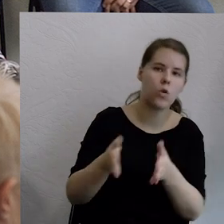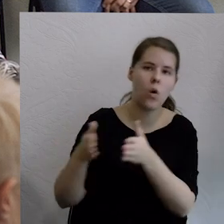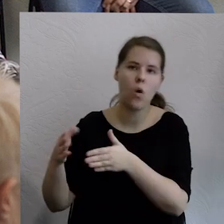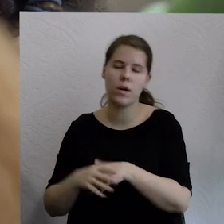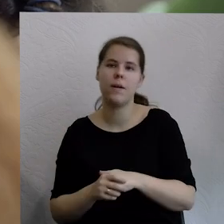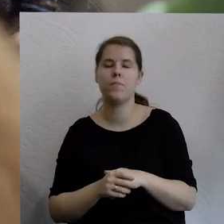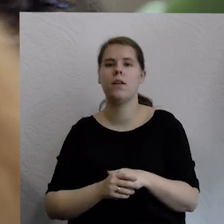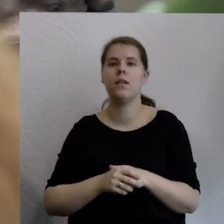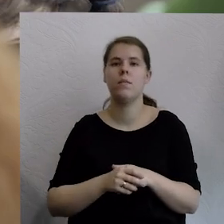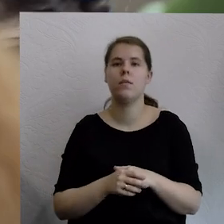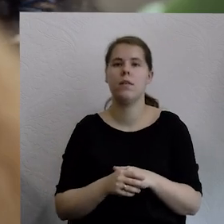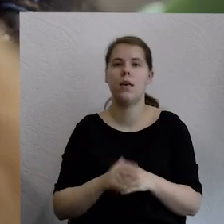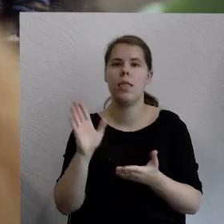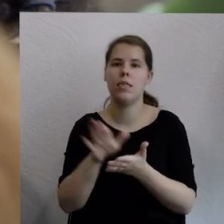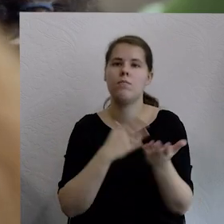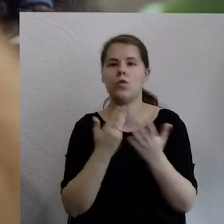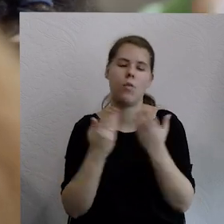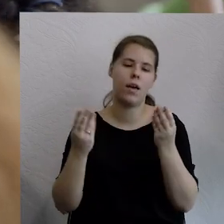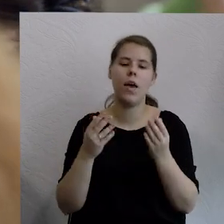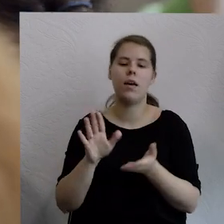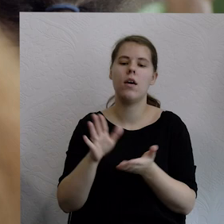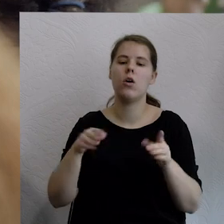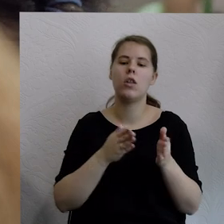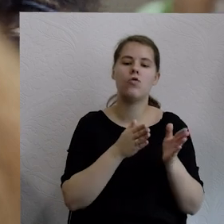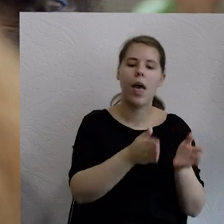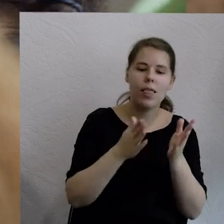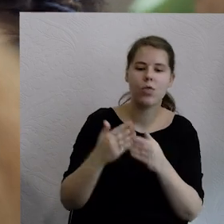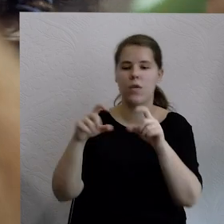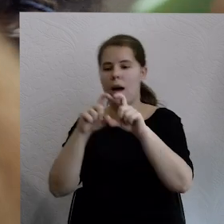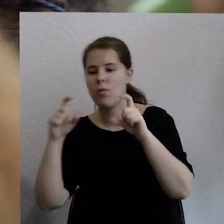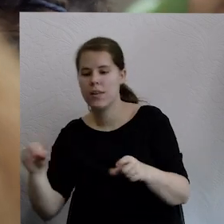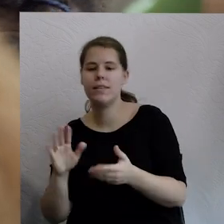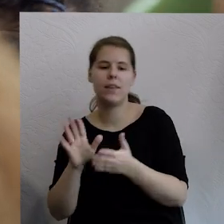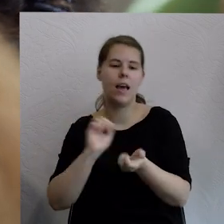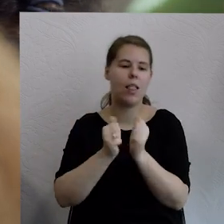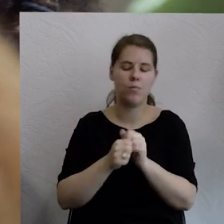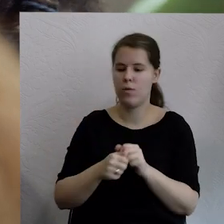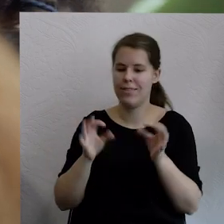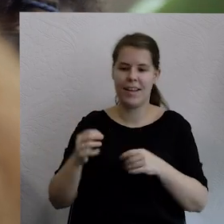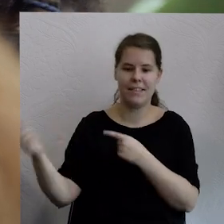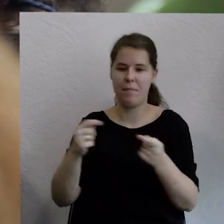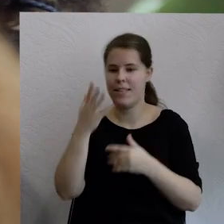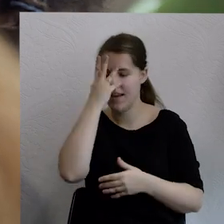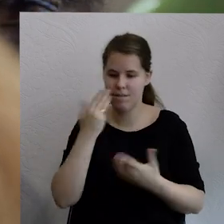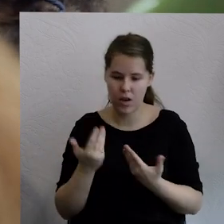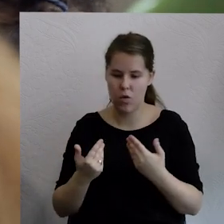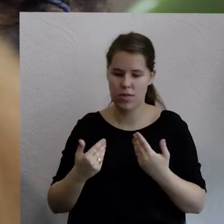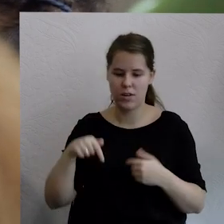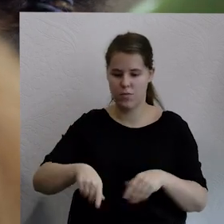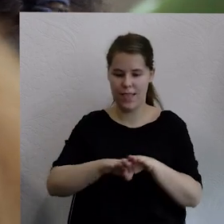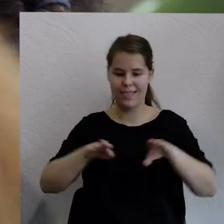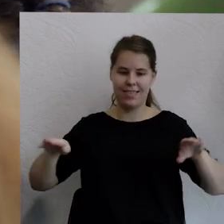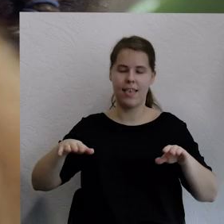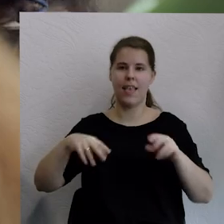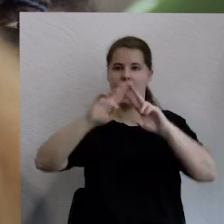kwestii sceny i tego, żebyśmy nie obracali tutaj głowy na siebie patrząc, tylko zbudowali to na razie w ramach Ampiteatru. To jest też luźna